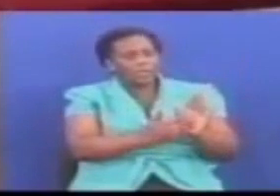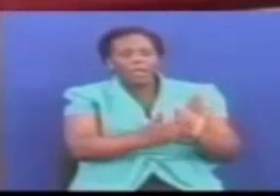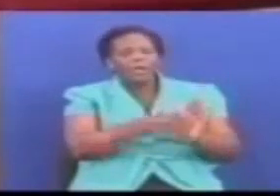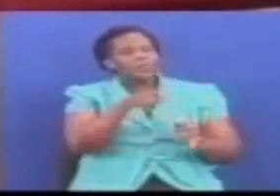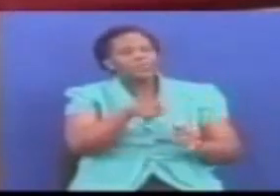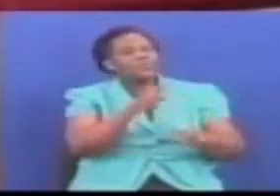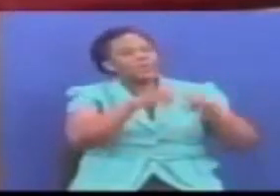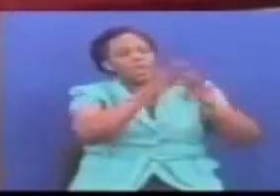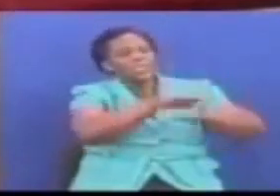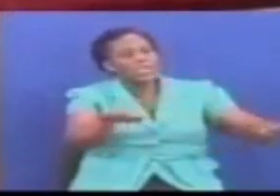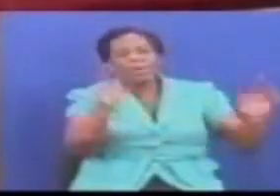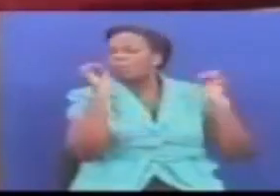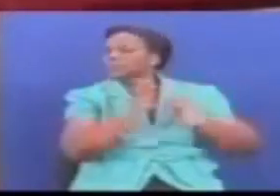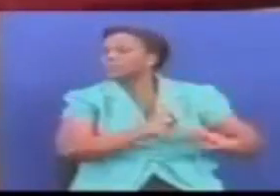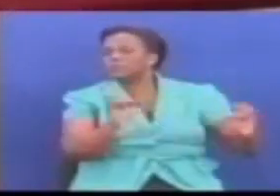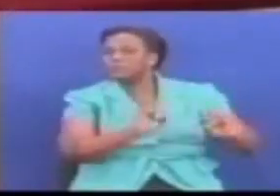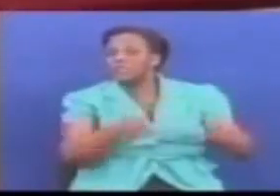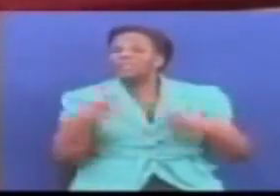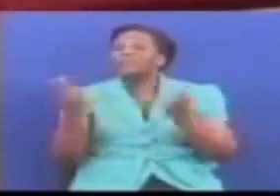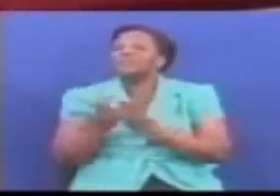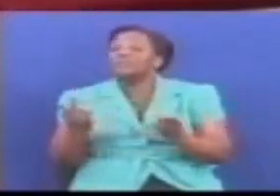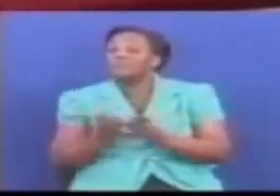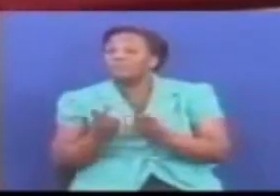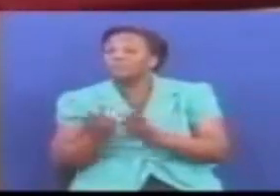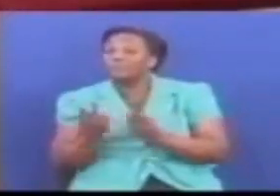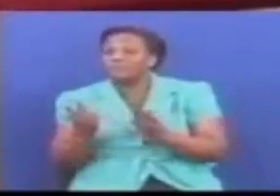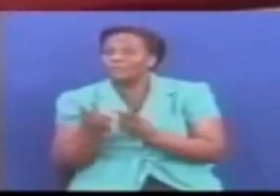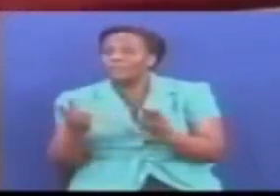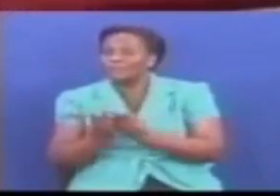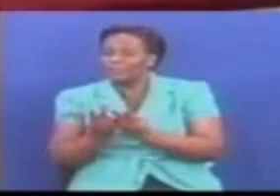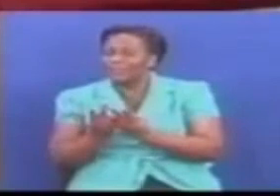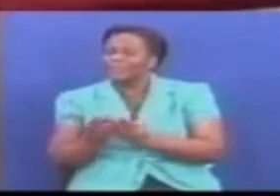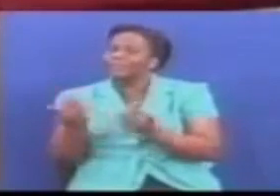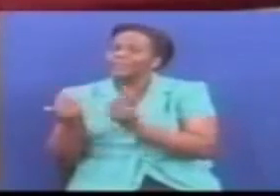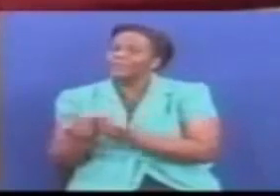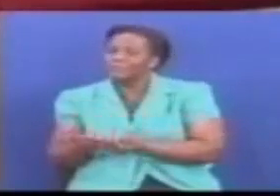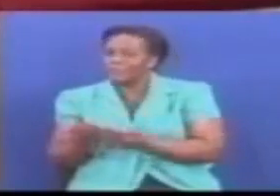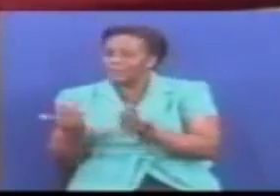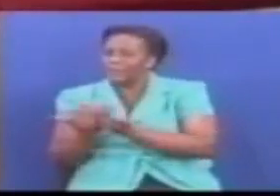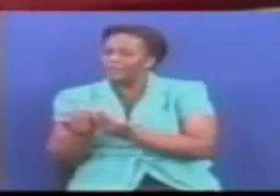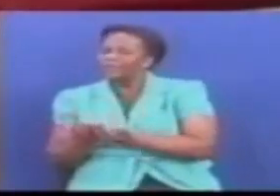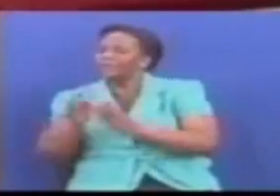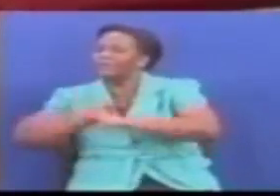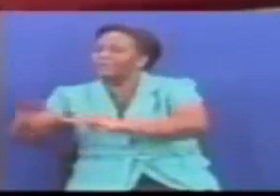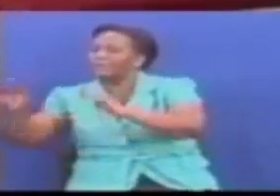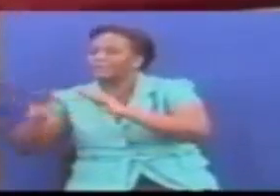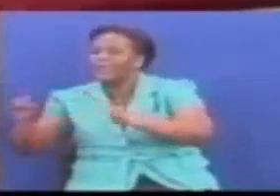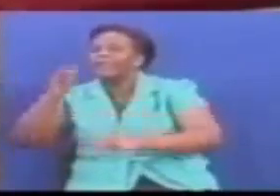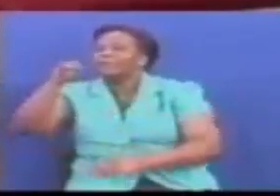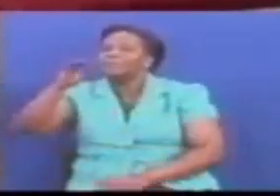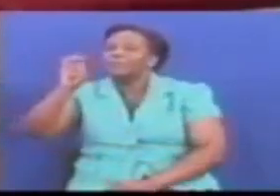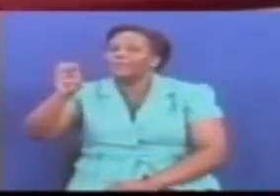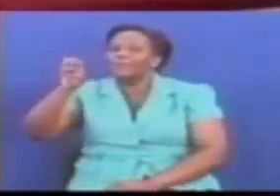salimika Nanini nitowe darasa ramemu kwa Kwa wale walio ikosa Yani mpango mahalumu kwa walio ikosa Mwishimua mwenye kiti